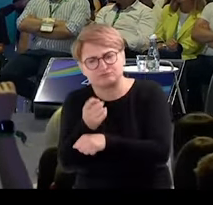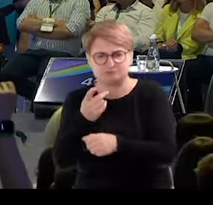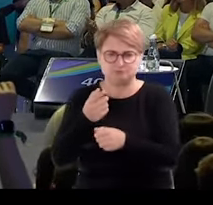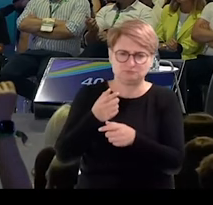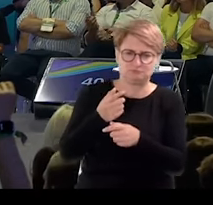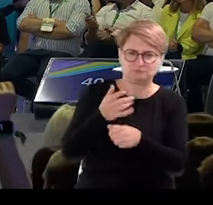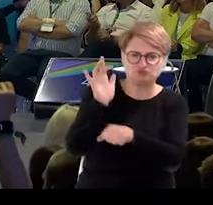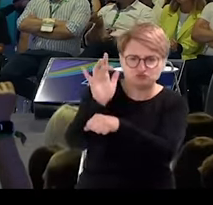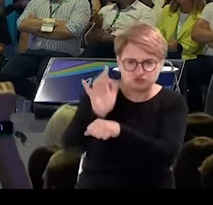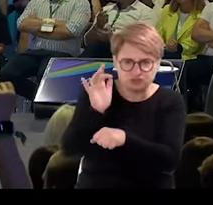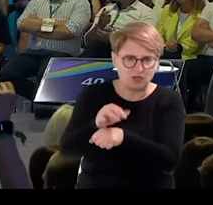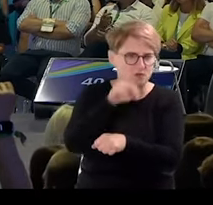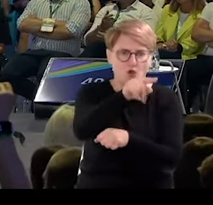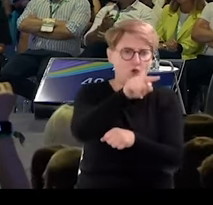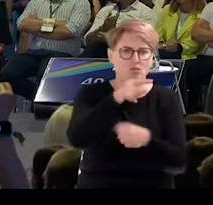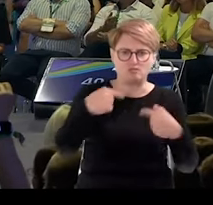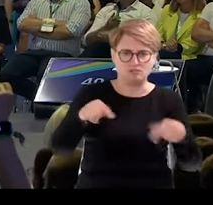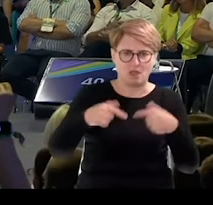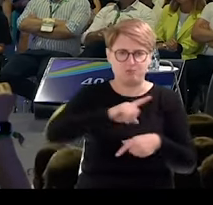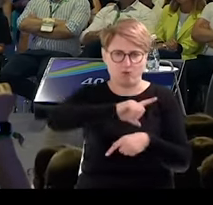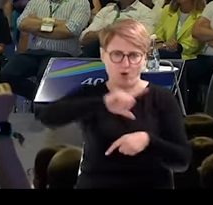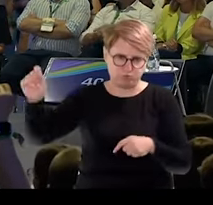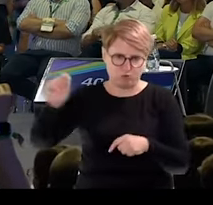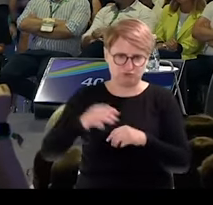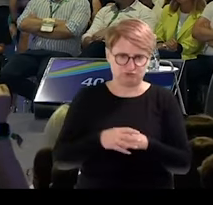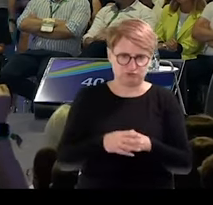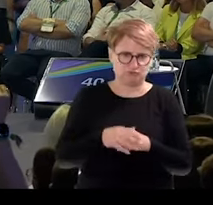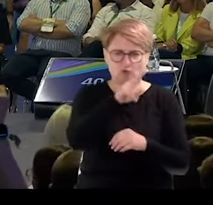poszedł, jak wyszedł już wtedy z tego obozu, nie wrócił.